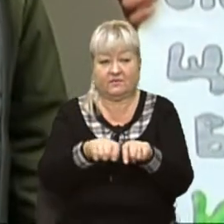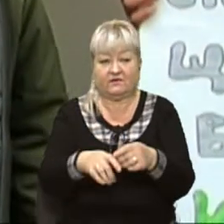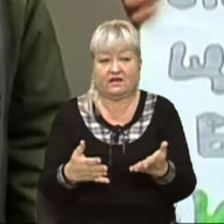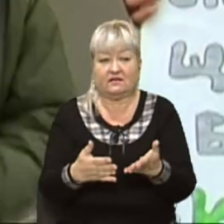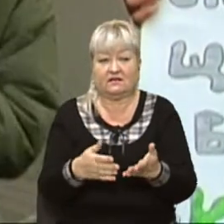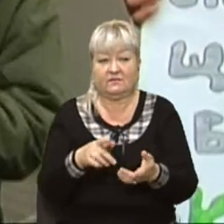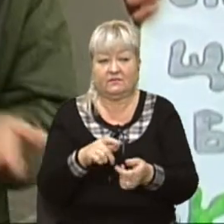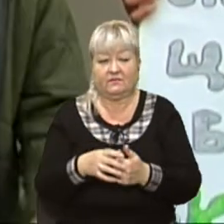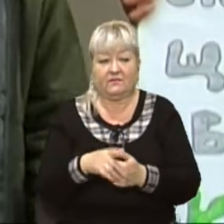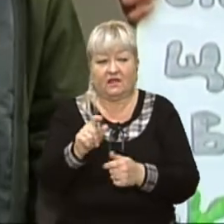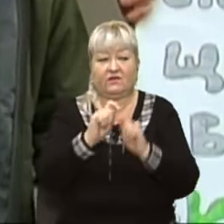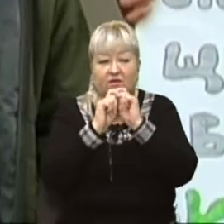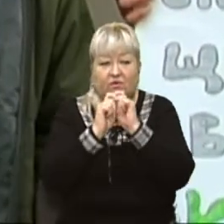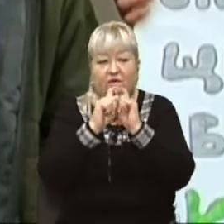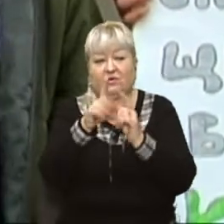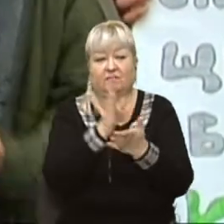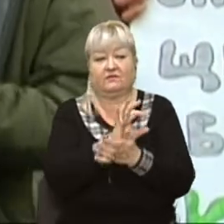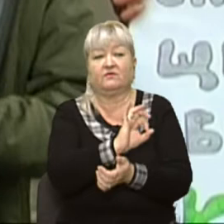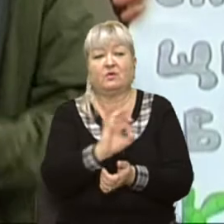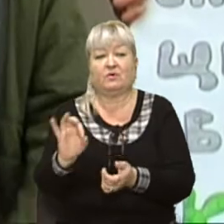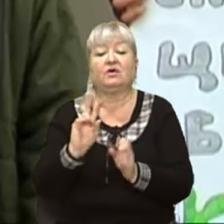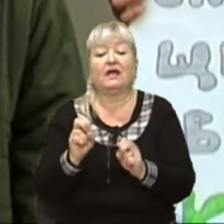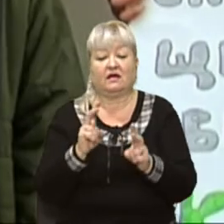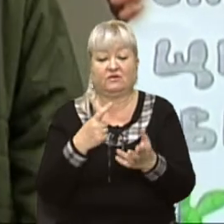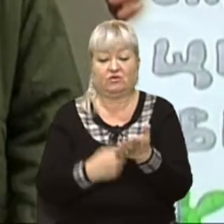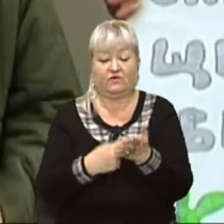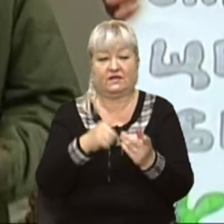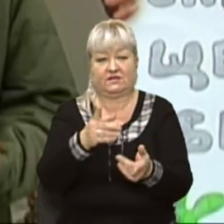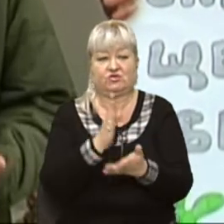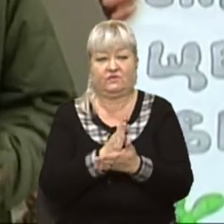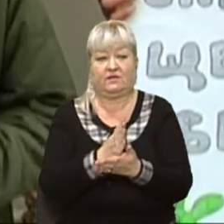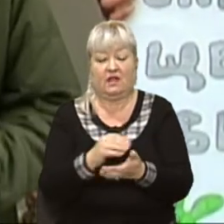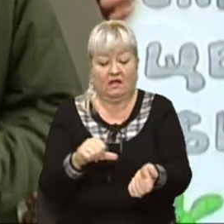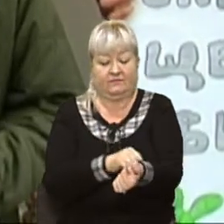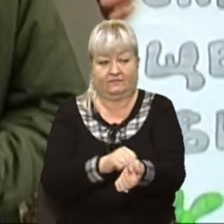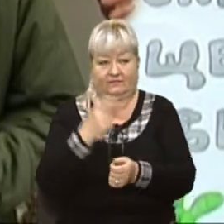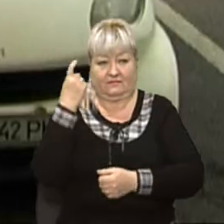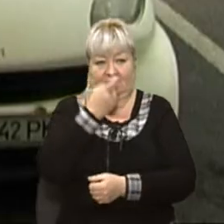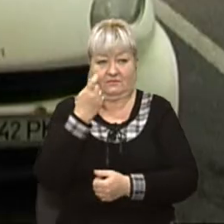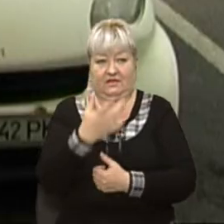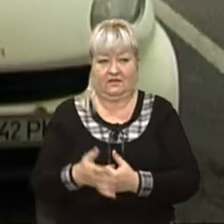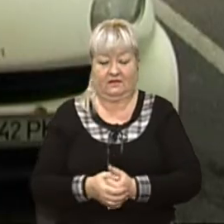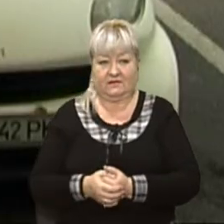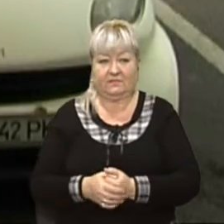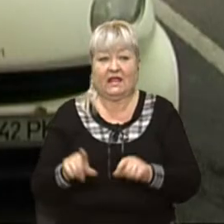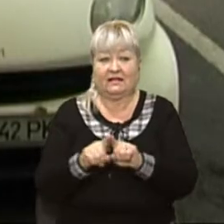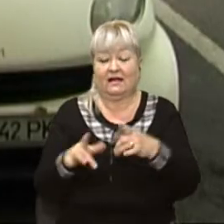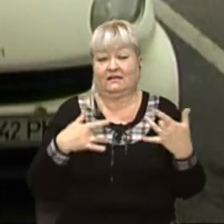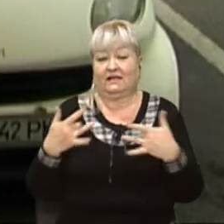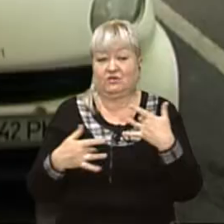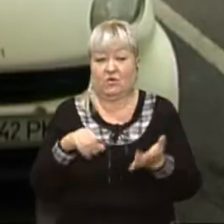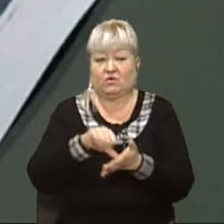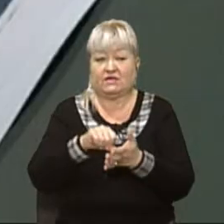драгер 10 хвилин, але драгер показує по нулям. Як довести, що він в станість в наркотичному сп'яніння? Так, театралізовані